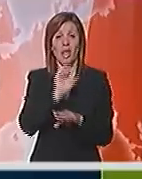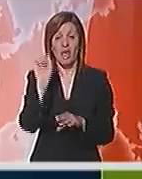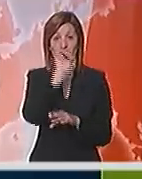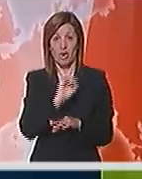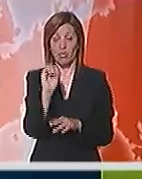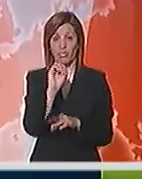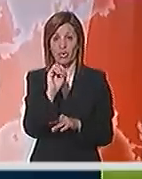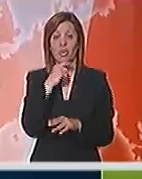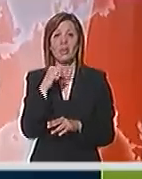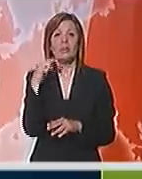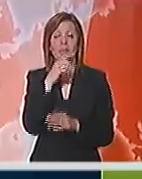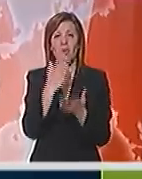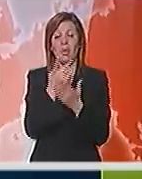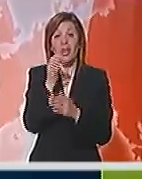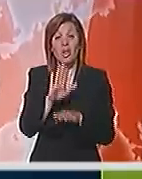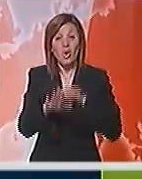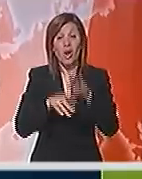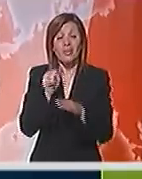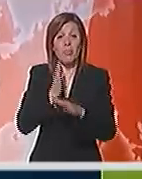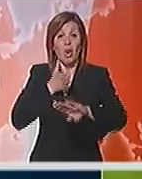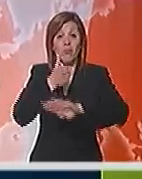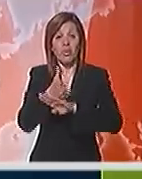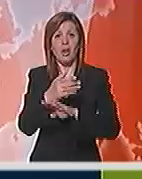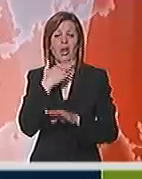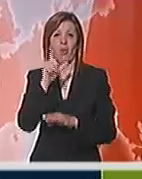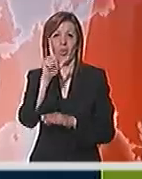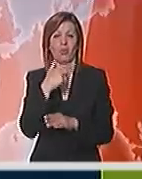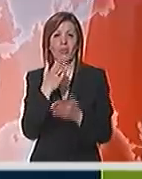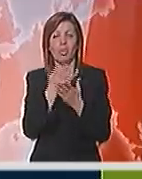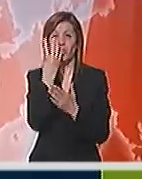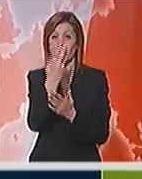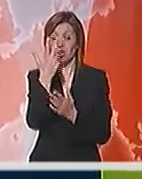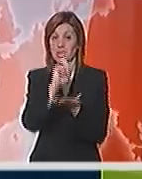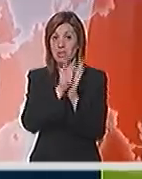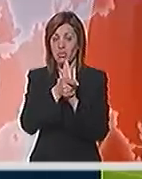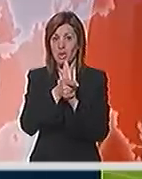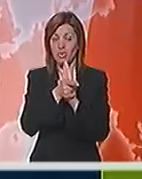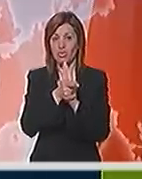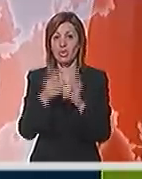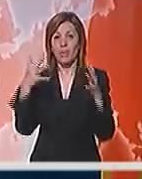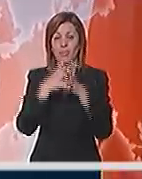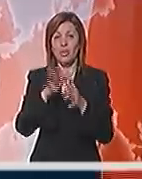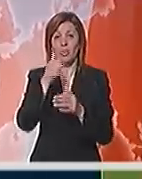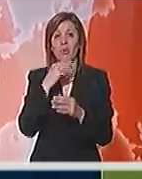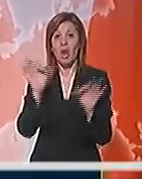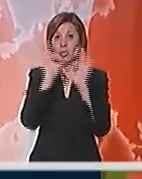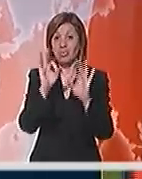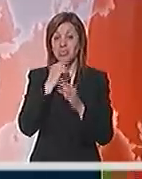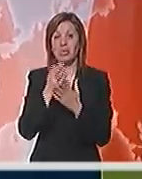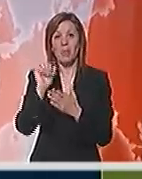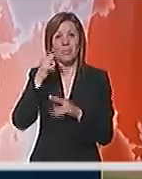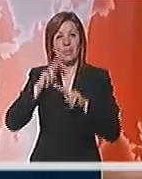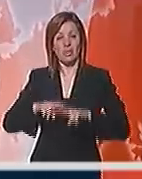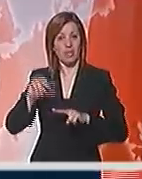Crveni su bili na korak od finala jer su golom Alberta Aquilani u 43. minutu meča prvo anulirali za ostatak iz prve